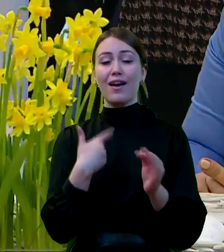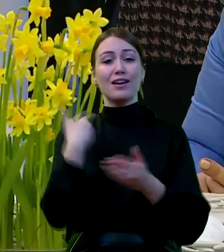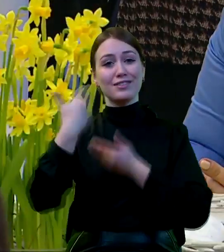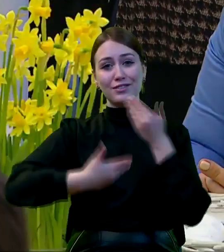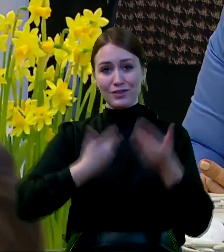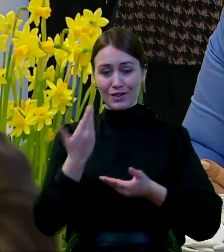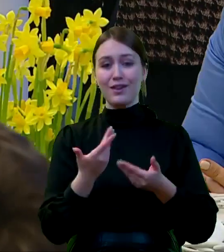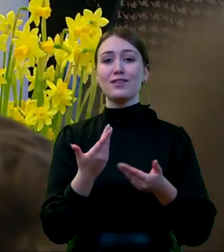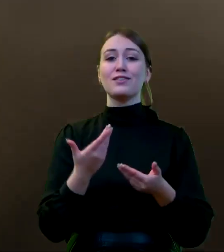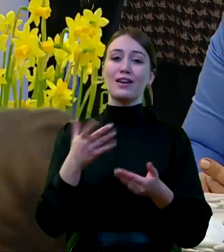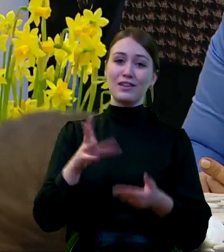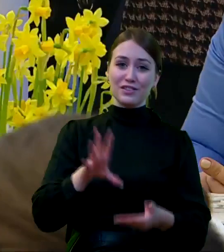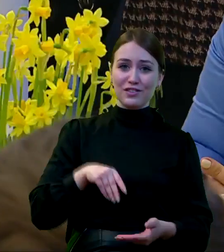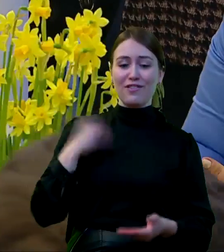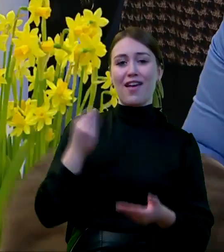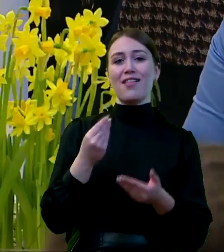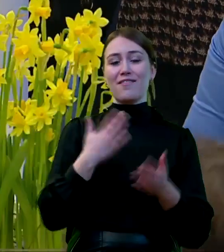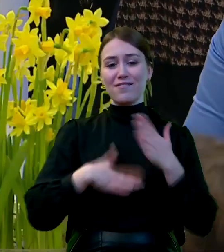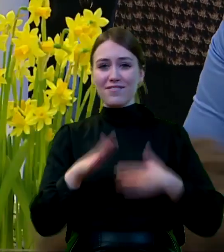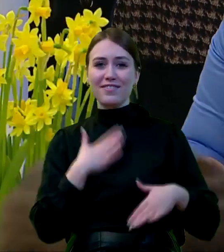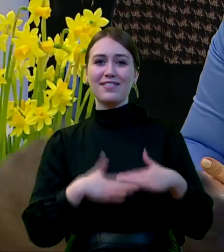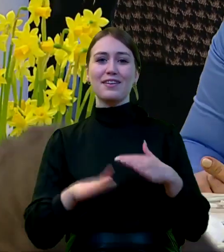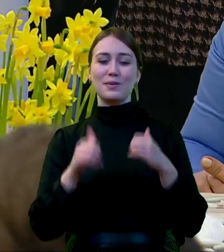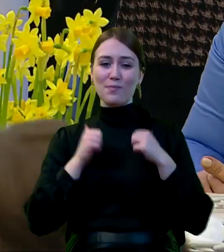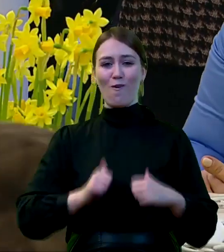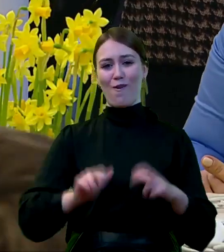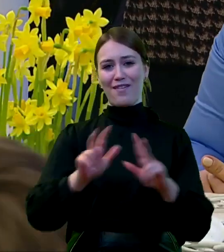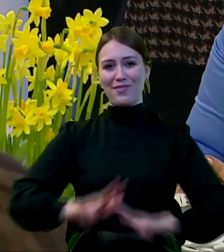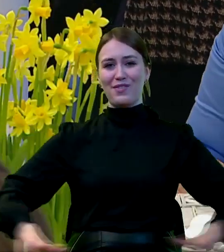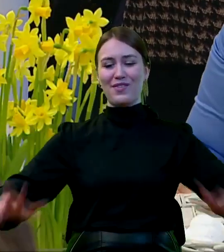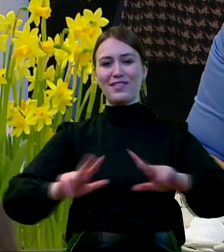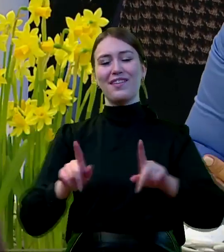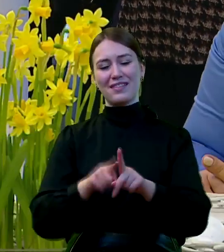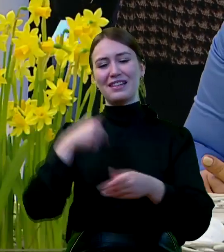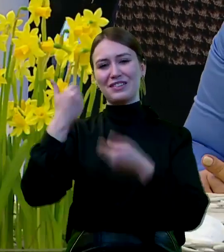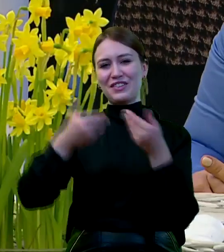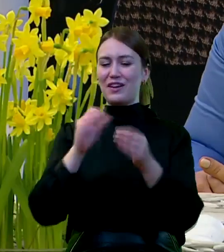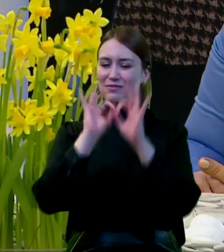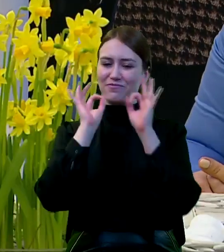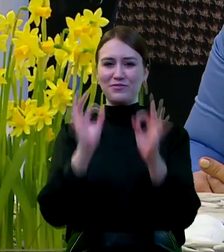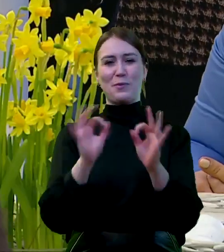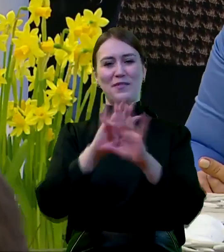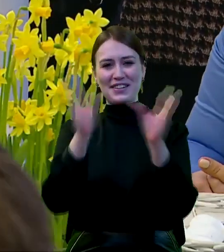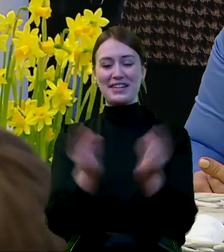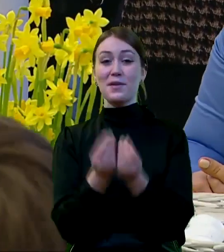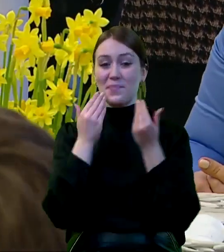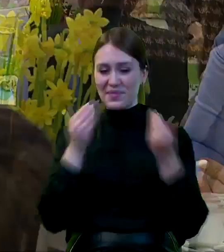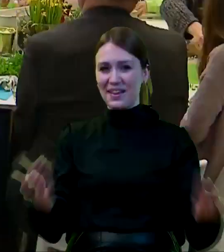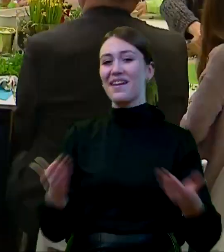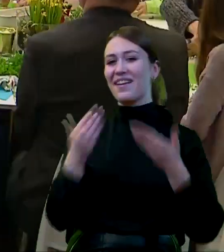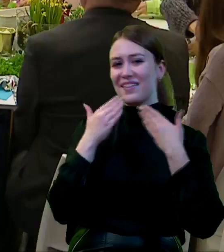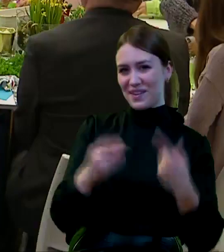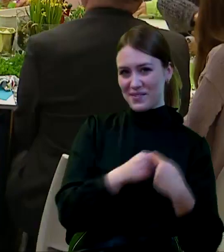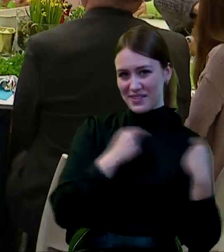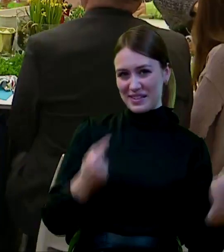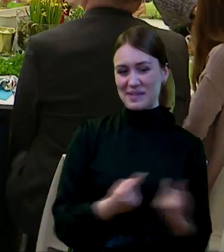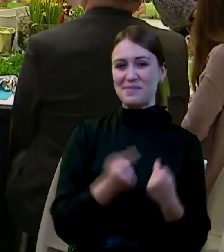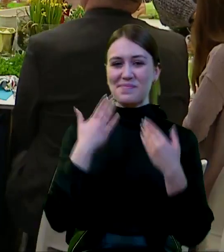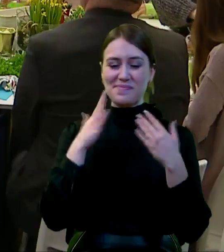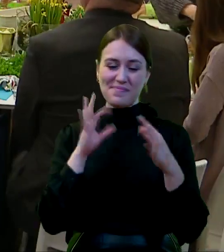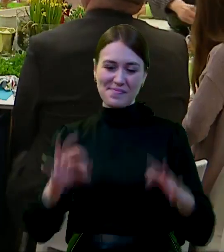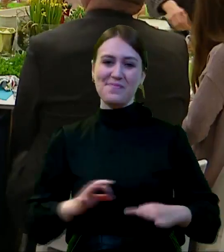wesołych, pogodnych, rodzinnych, spokojnych świąt i wszystkiego dobrego. Dziękuję bardzo. Dziękujemy serdecznie,